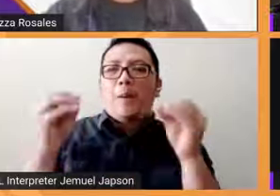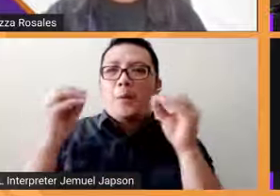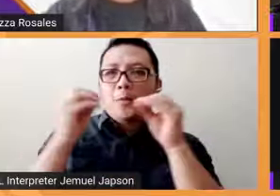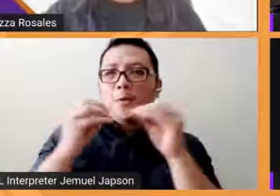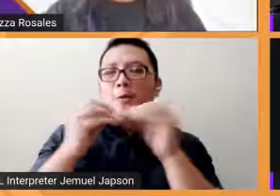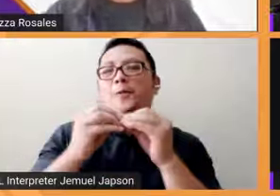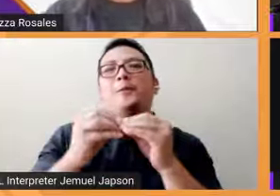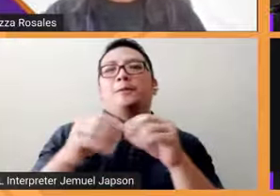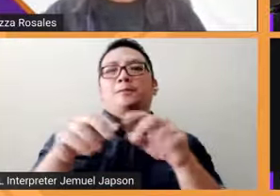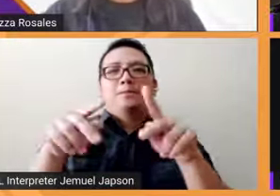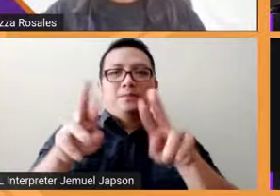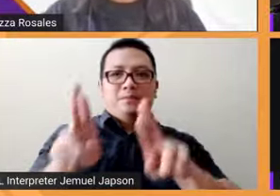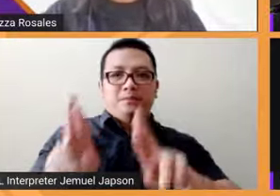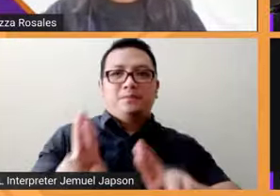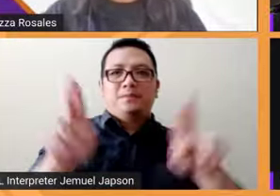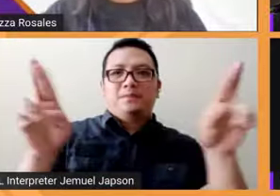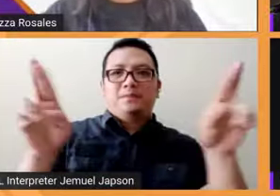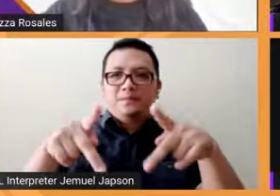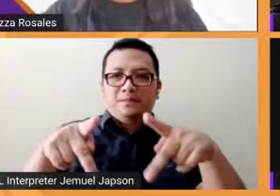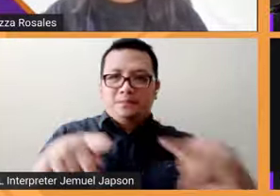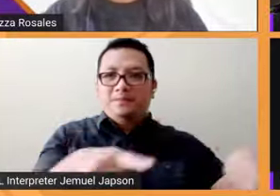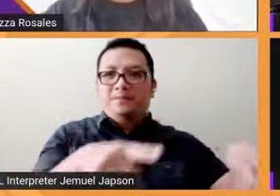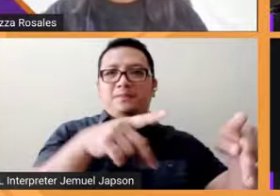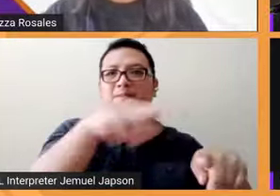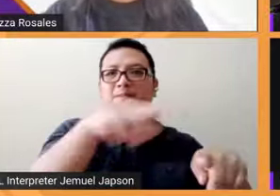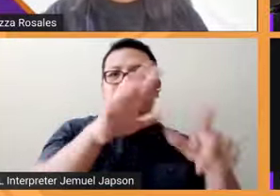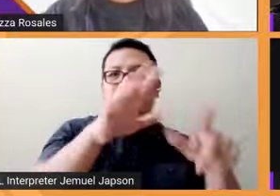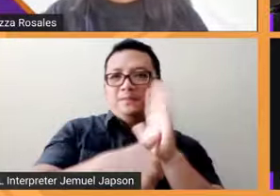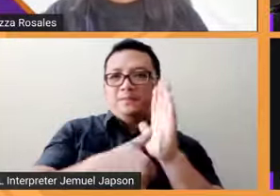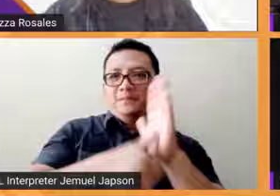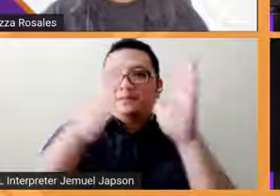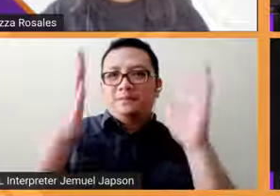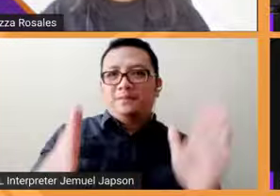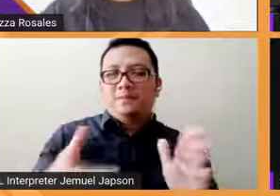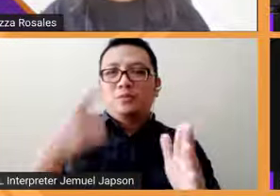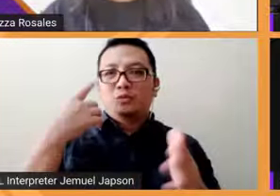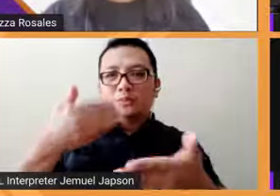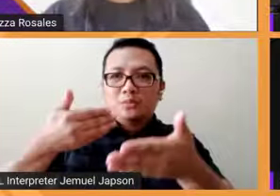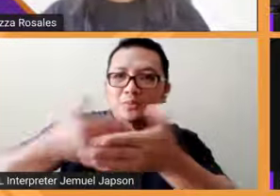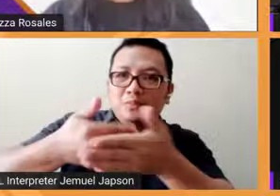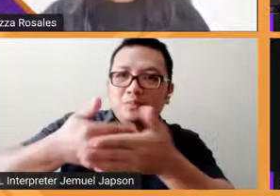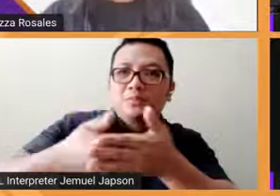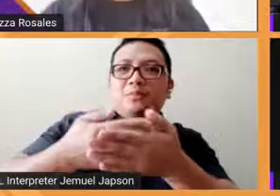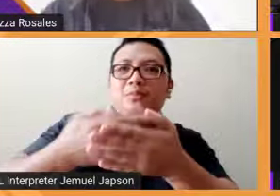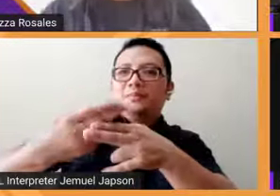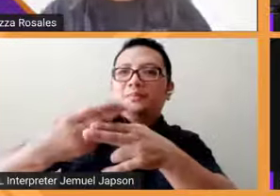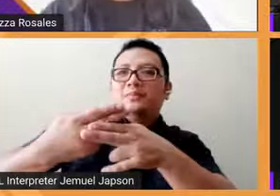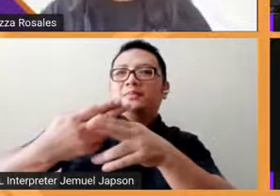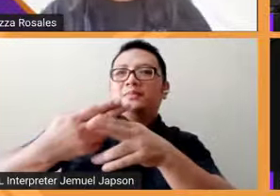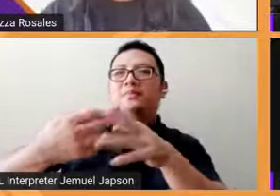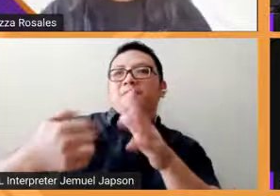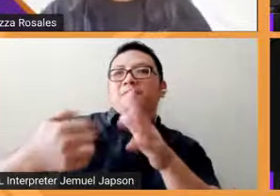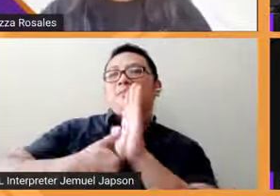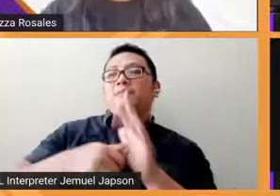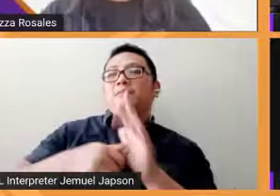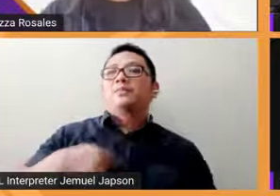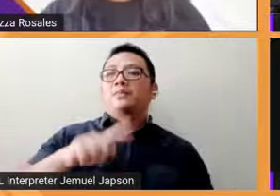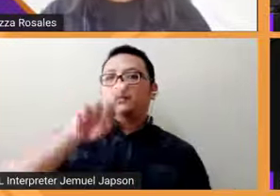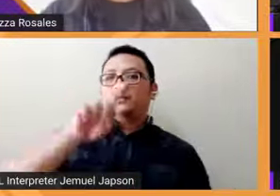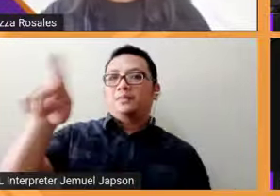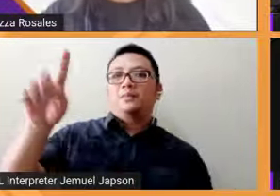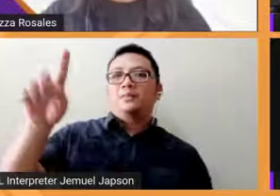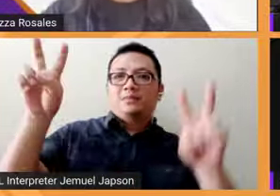ating mga tagapanood at mga botante sa paparating na halalan So papalik po ako sa usapang